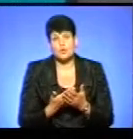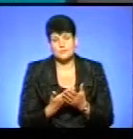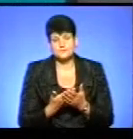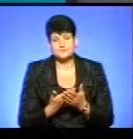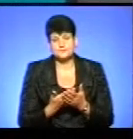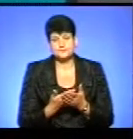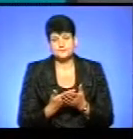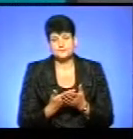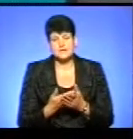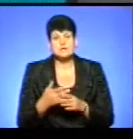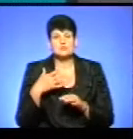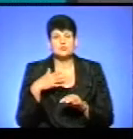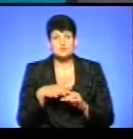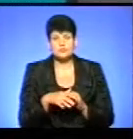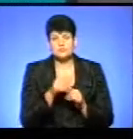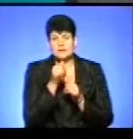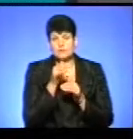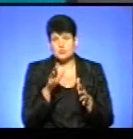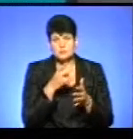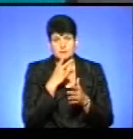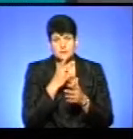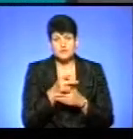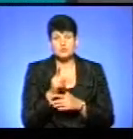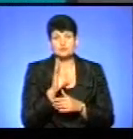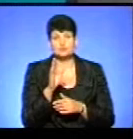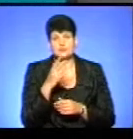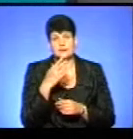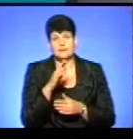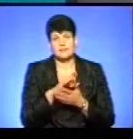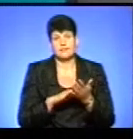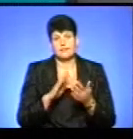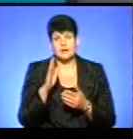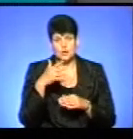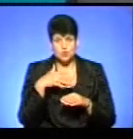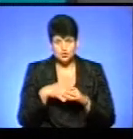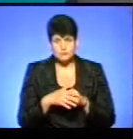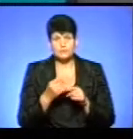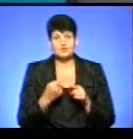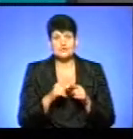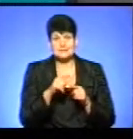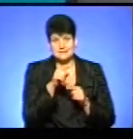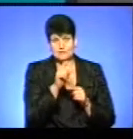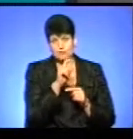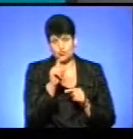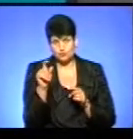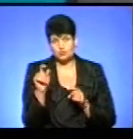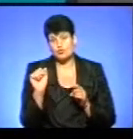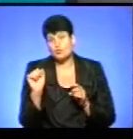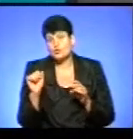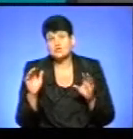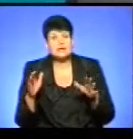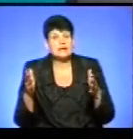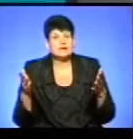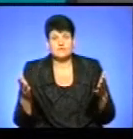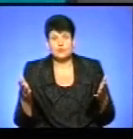Тобто, зрозуміло, що ми не можемо передбачити, що буде далі. Розуміємо, що даним пунктом, можливо, якимось чином,